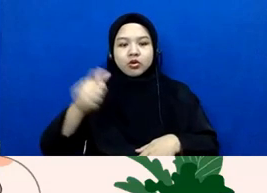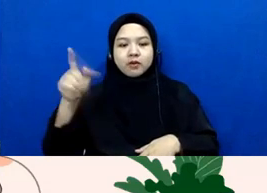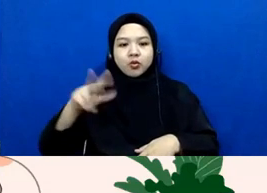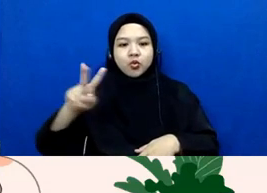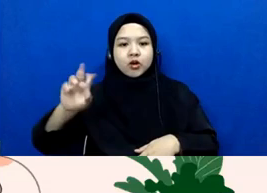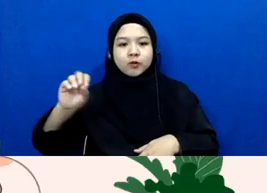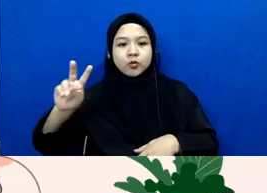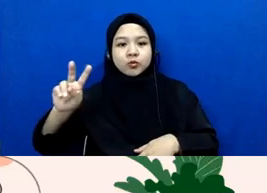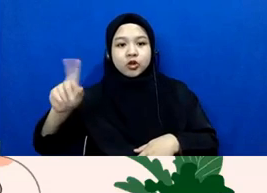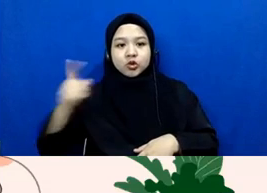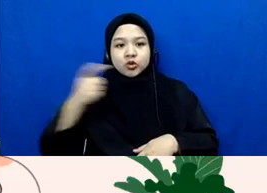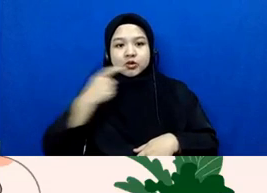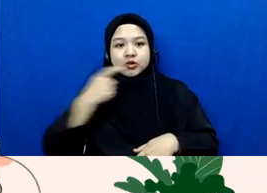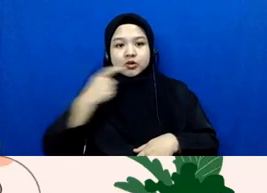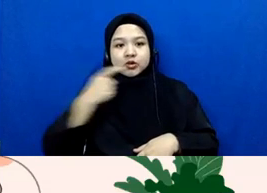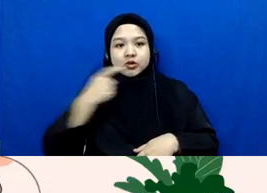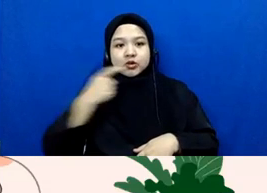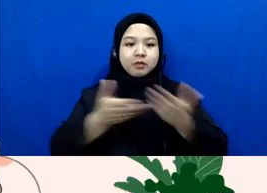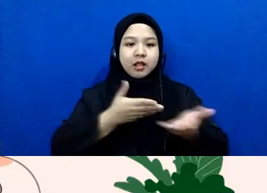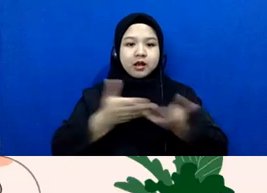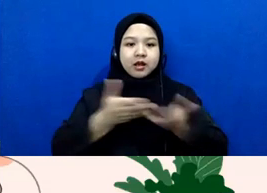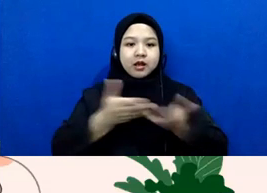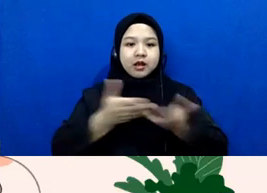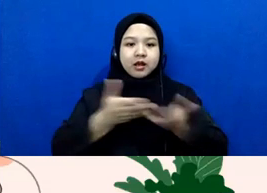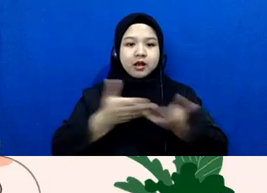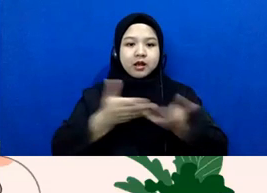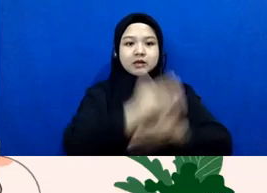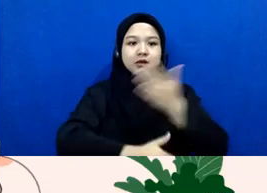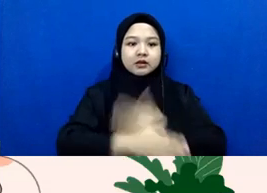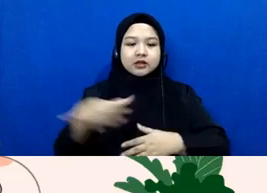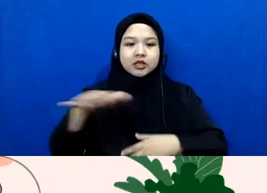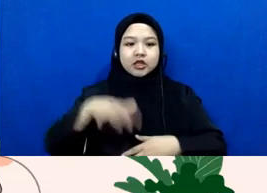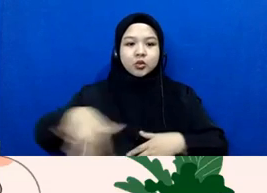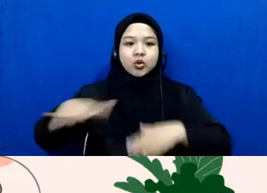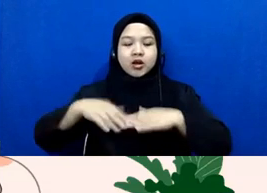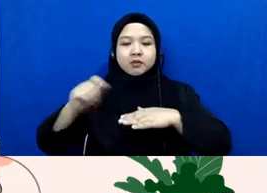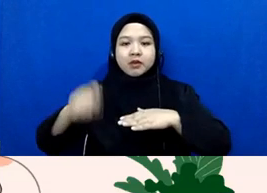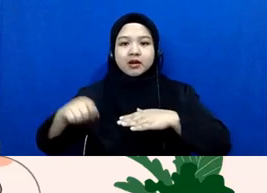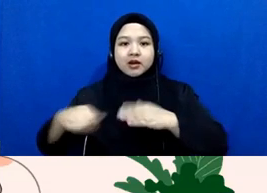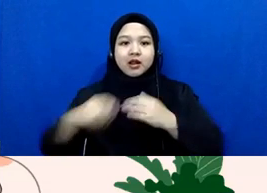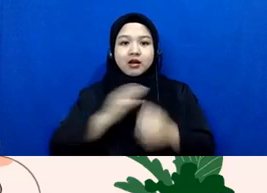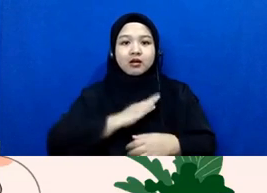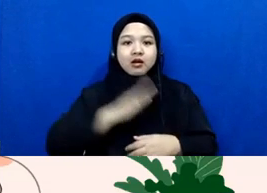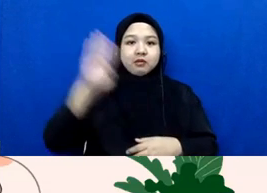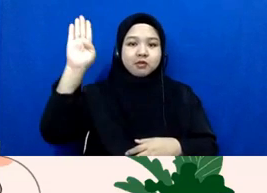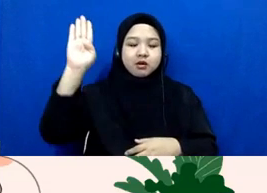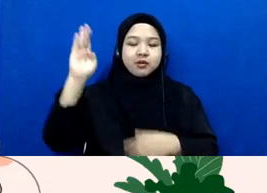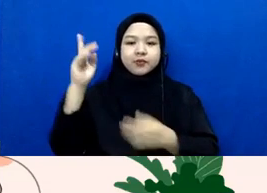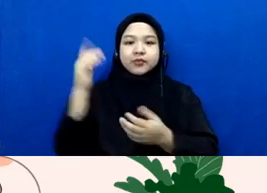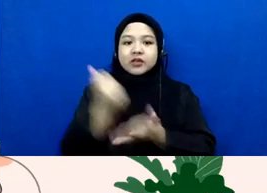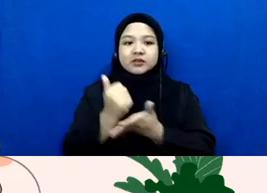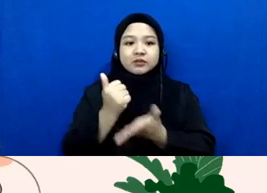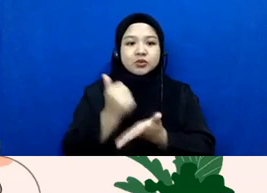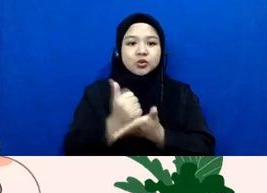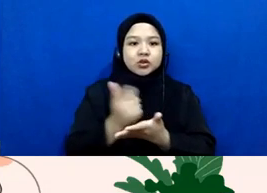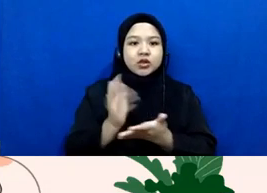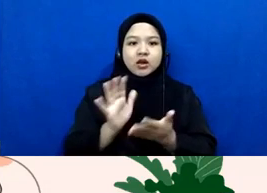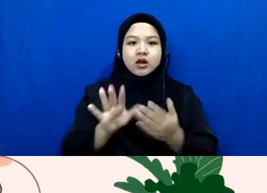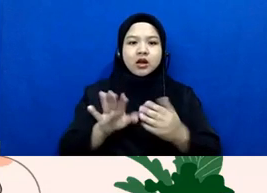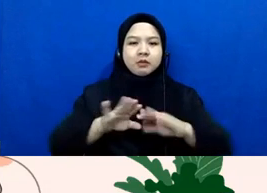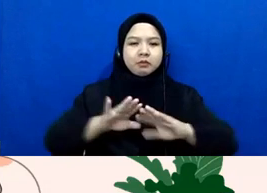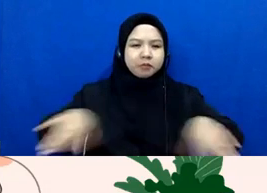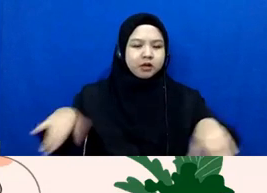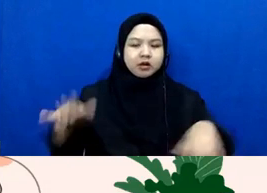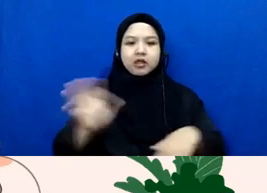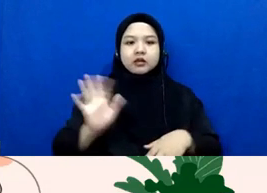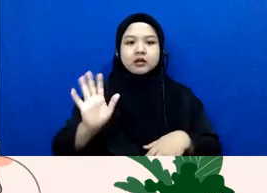standar pelayanan bagi penyandang disabilitas di lingkungan peradilan agama nah ini sama sebenarnya kontennya gak jauh beda antara yang peradilan umum sama peradilan